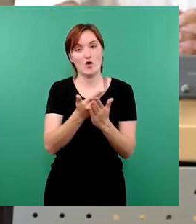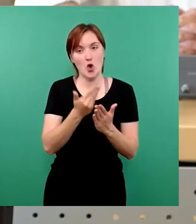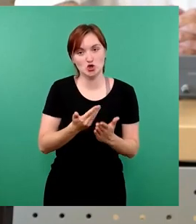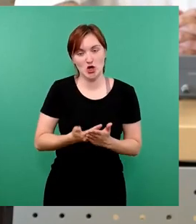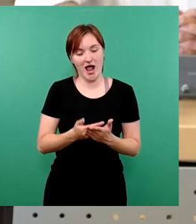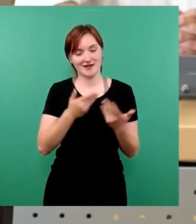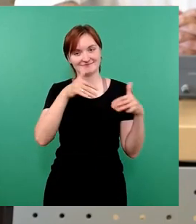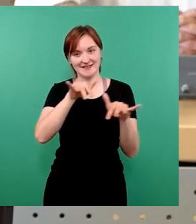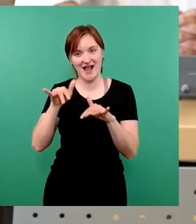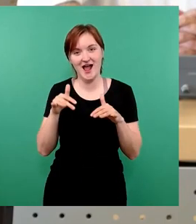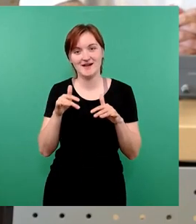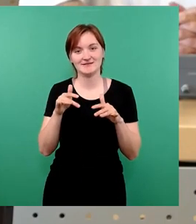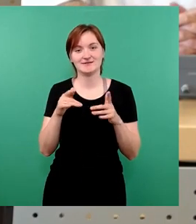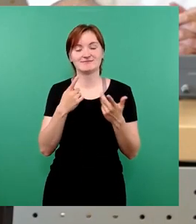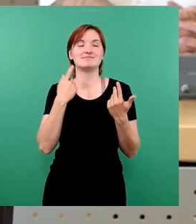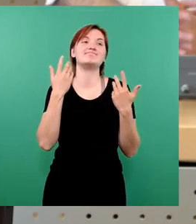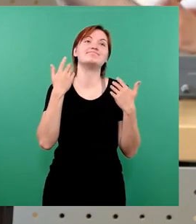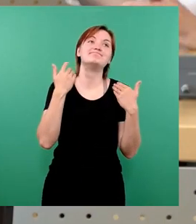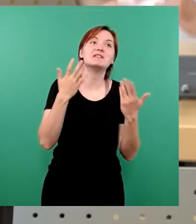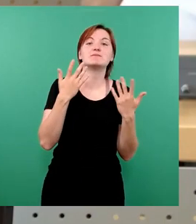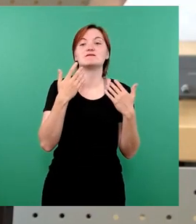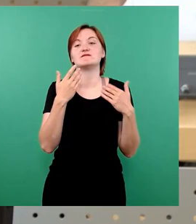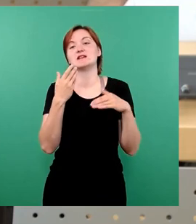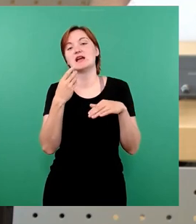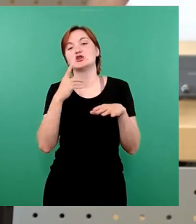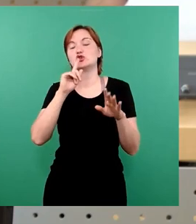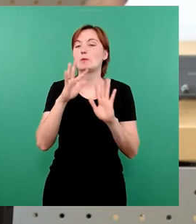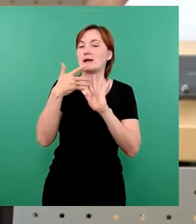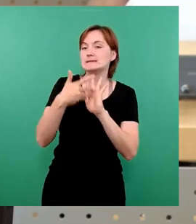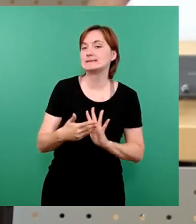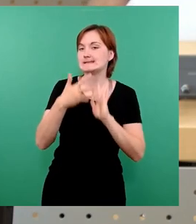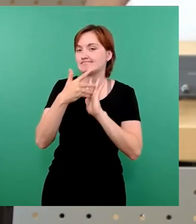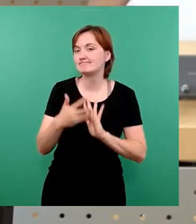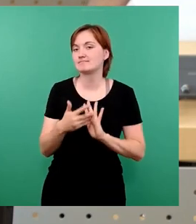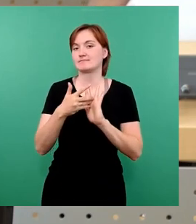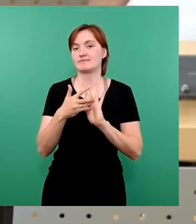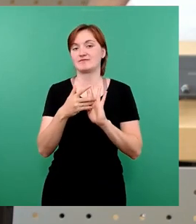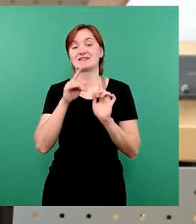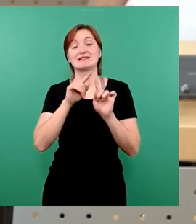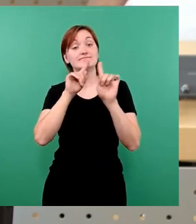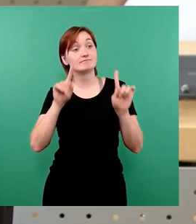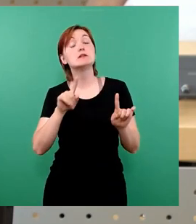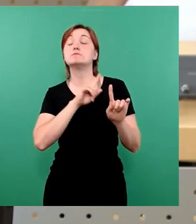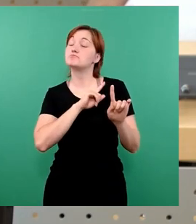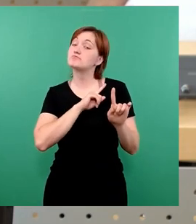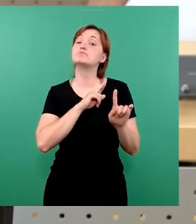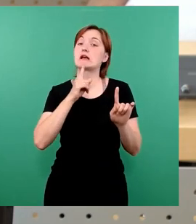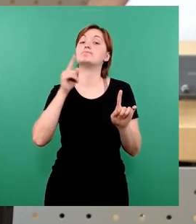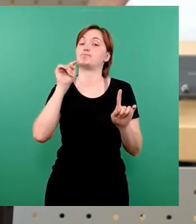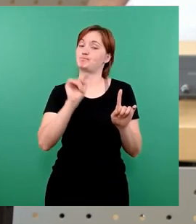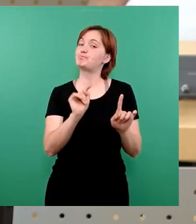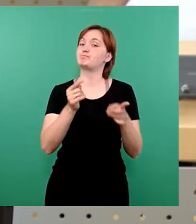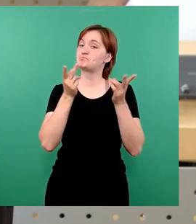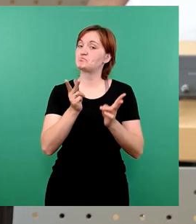gerade wegen Formalien sozusagen nochmal zur Überarbeitung. Und da stehen wir weiterhin dahinter. Das haben wir jetzt schon lange deutlich